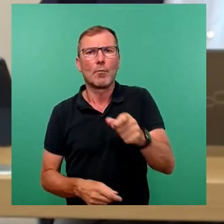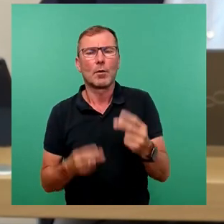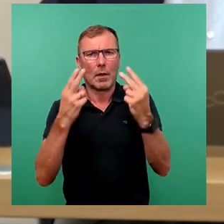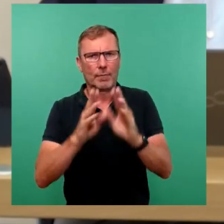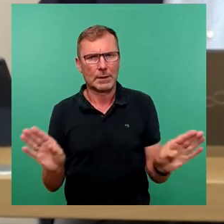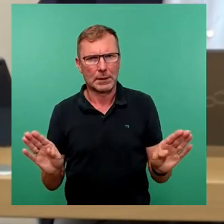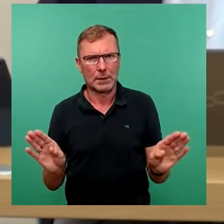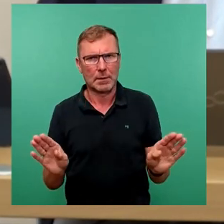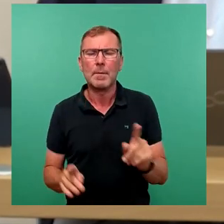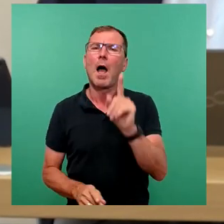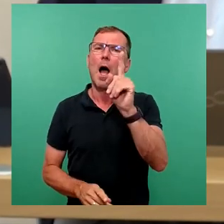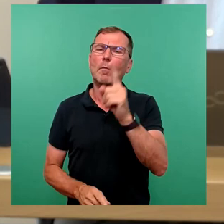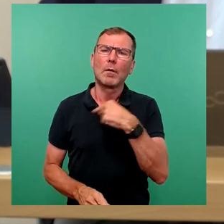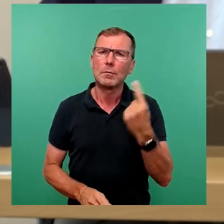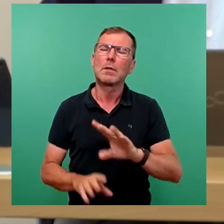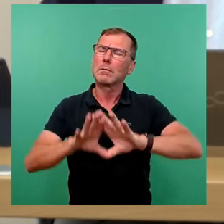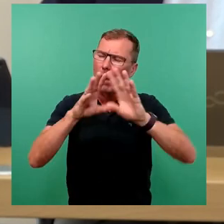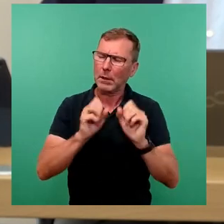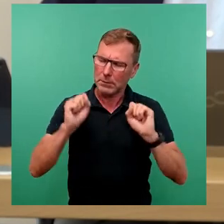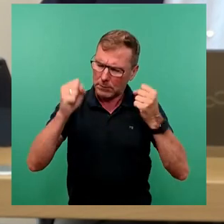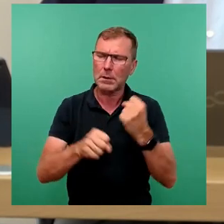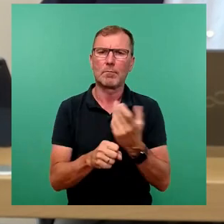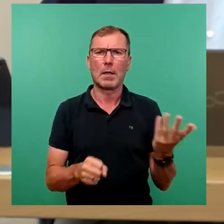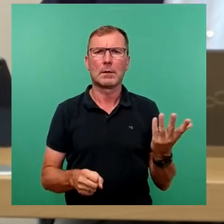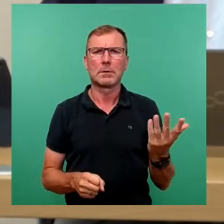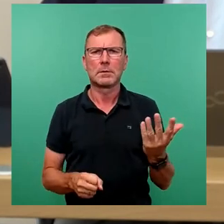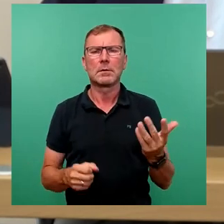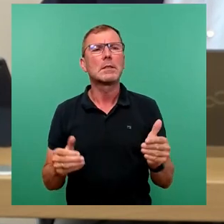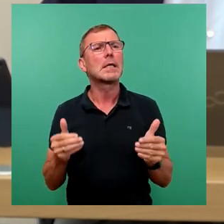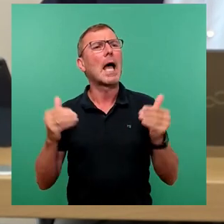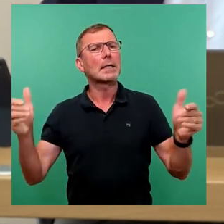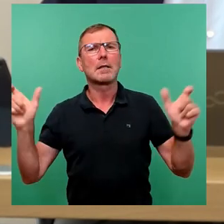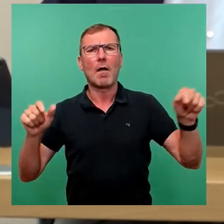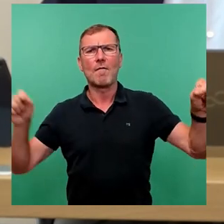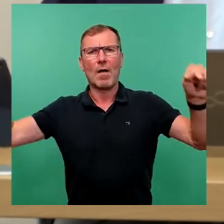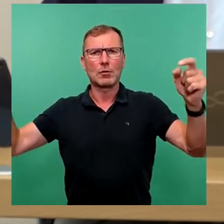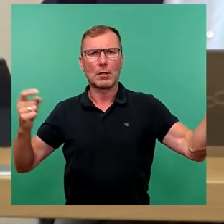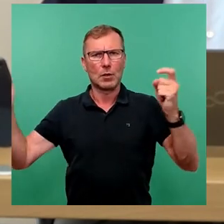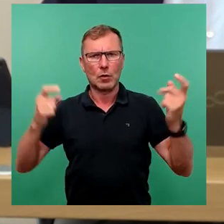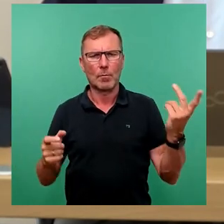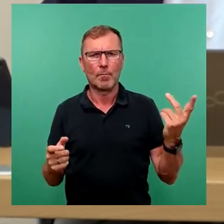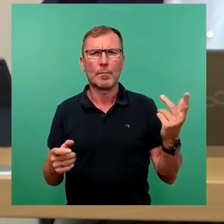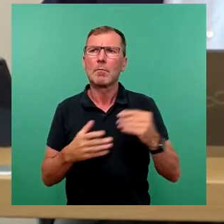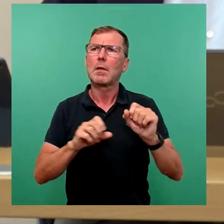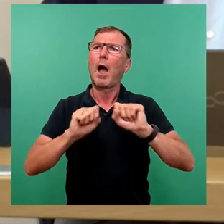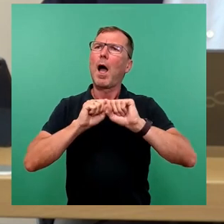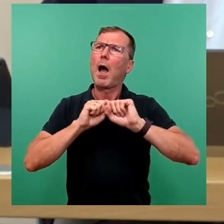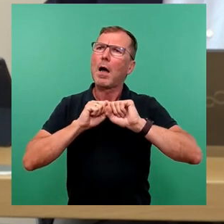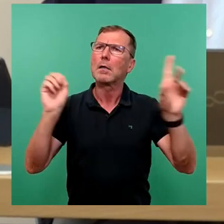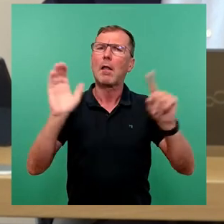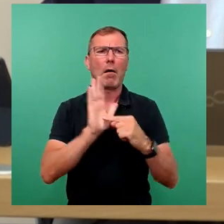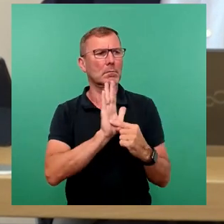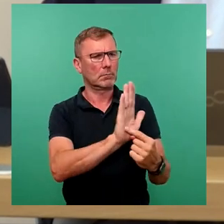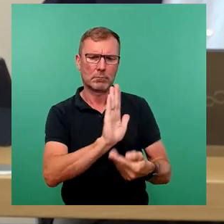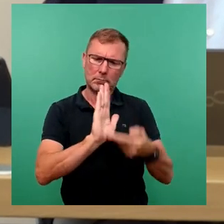Aber wir sollten alles dafür setzen, dass es externen Veranstaltern mit klaren Vorgehen,